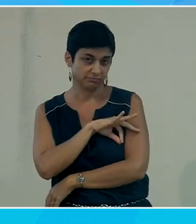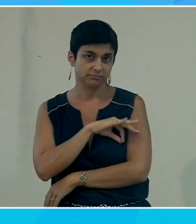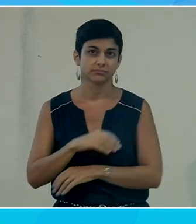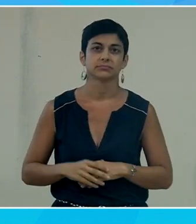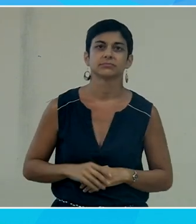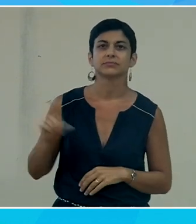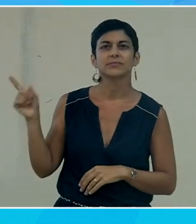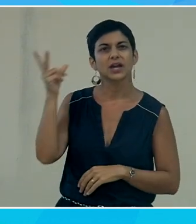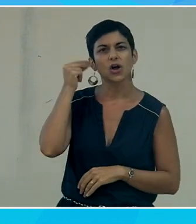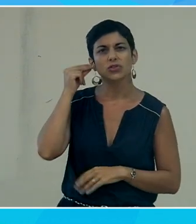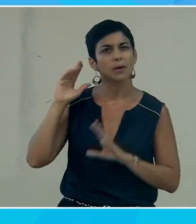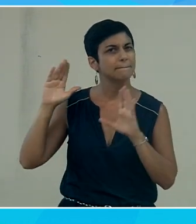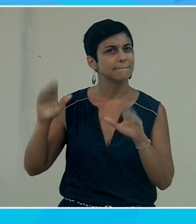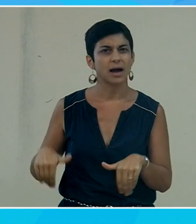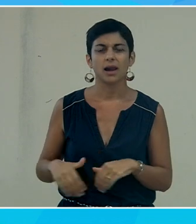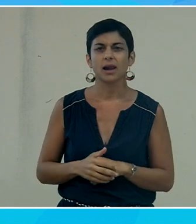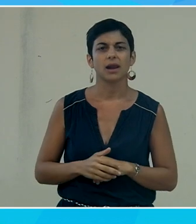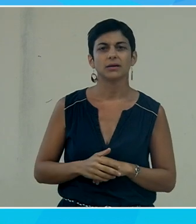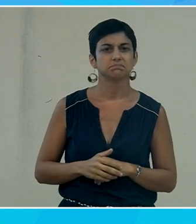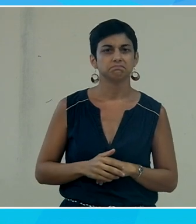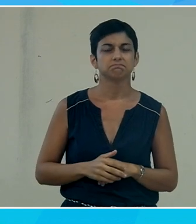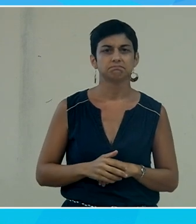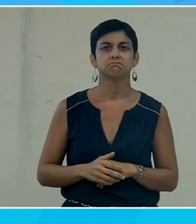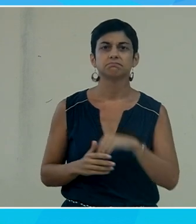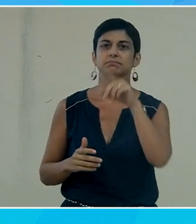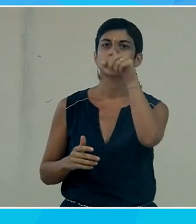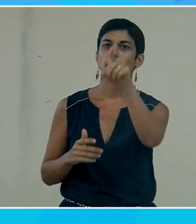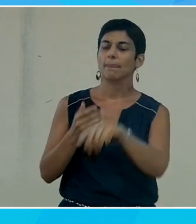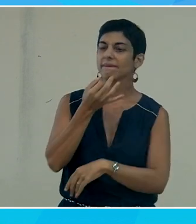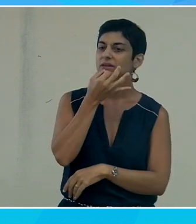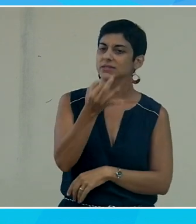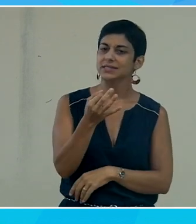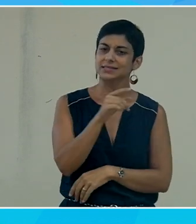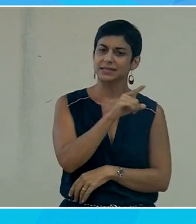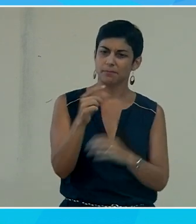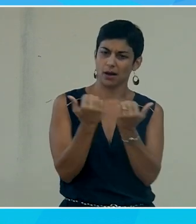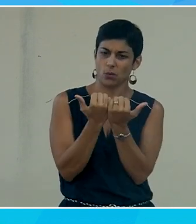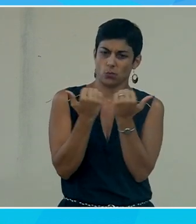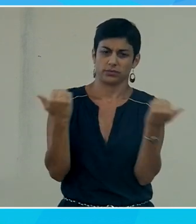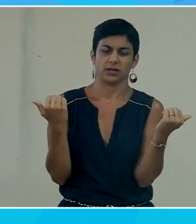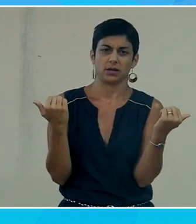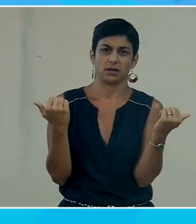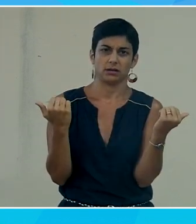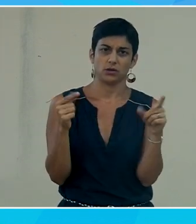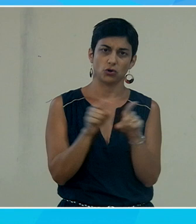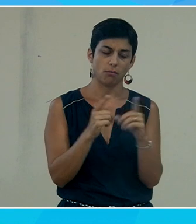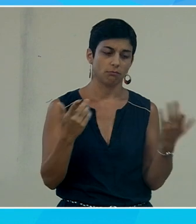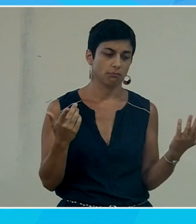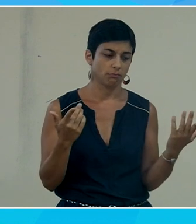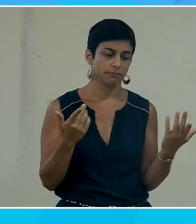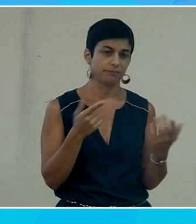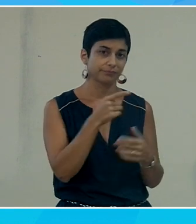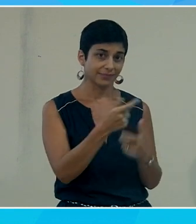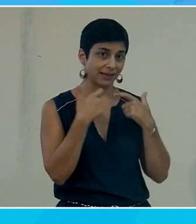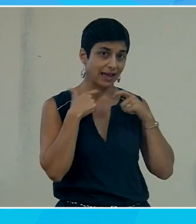je vous entends très très mal je disais n'est-ce pas contradictoire de considérer que concevoir accessible